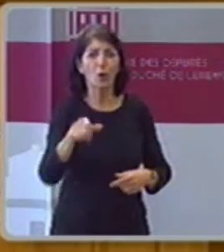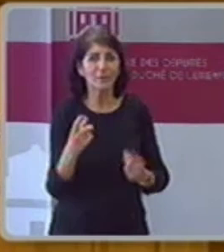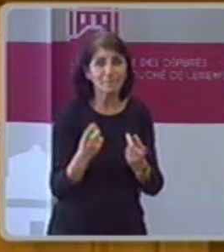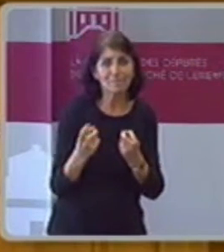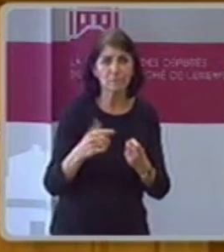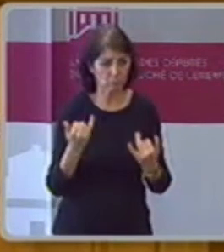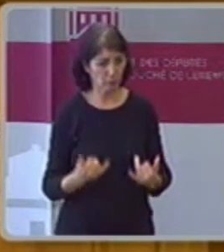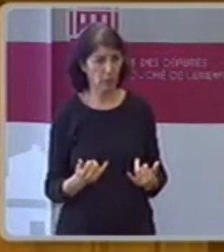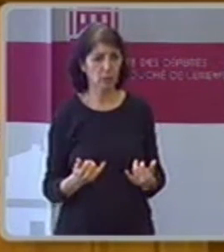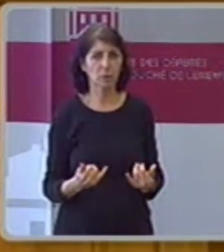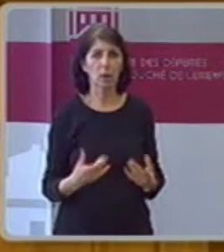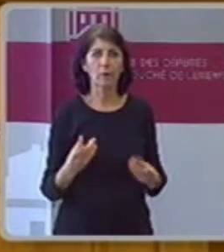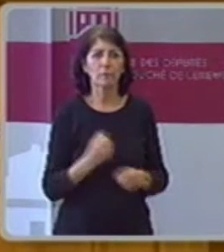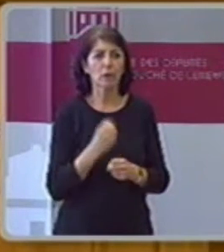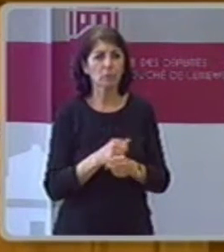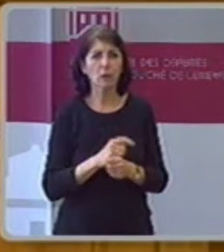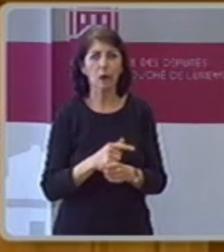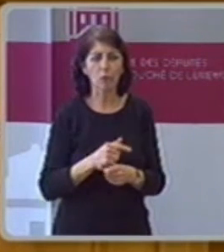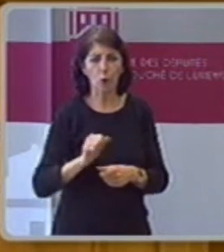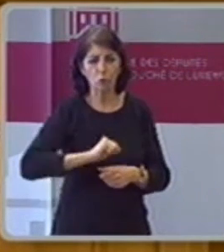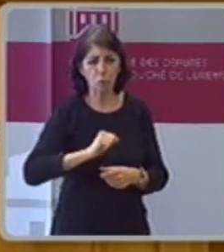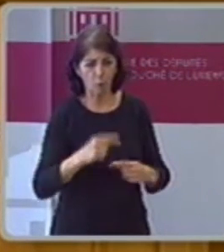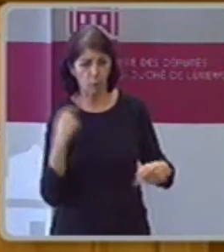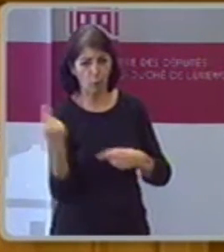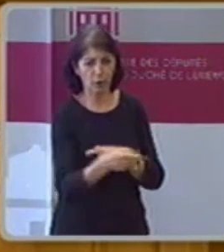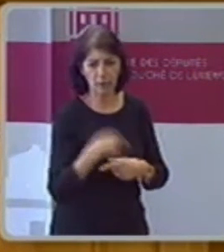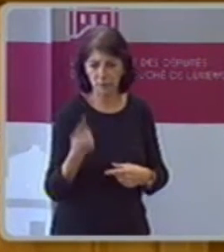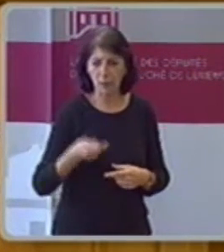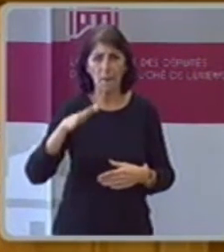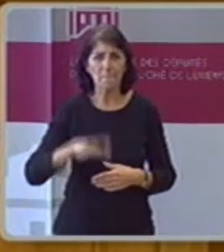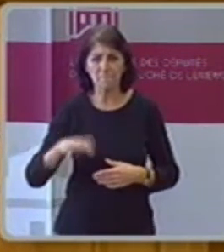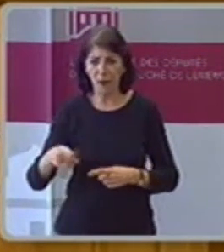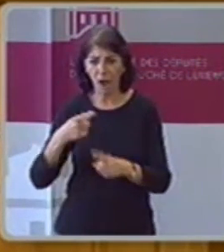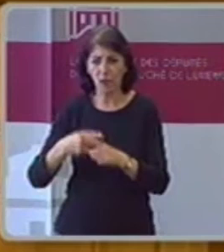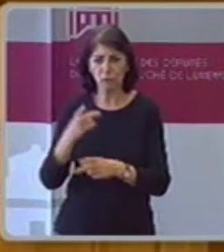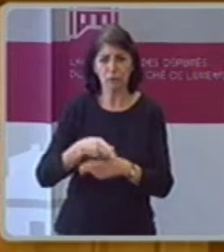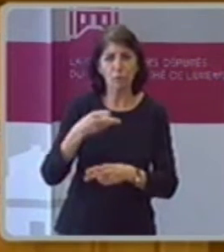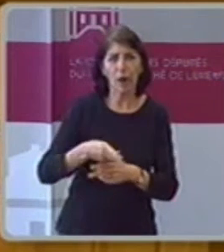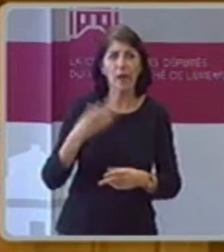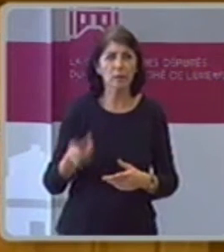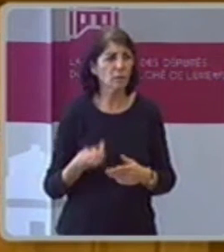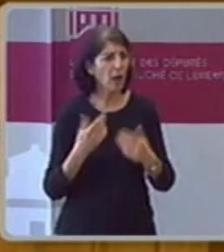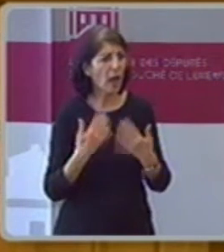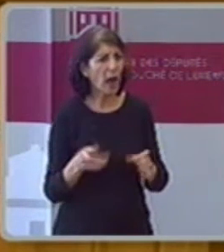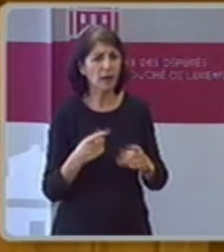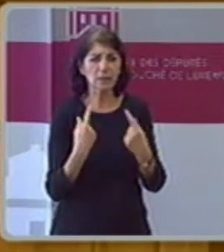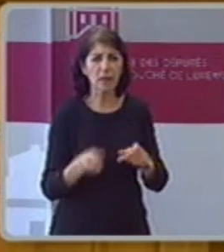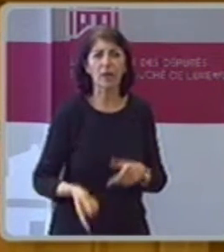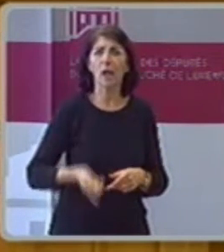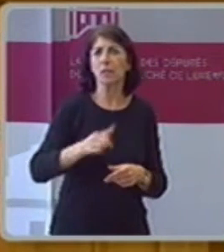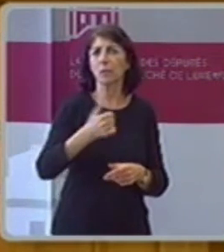wie Puyo aber wenn wir so wie Euro fahren das feiert das ganze Chaos im Welt politische Probleme und